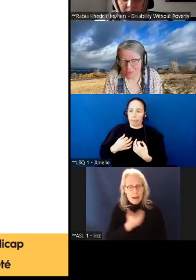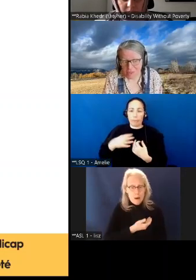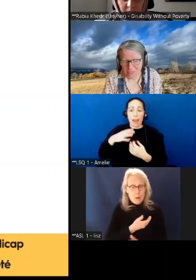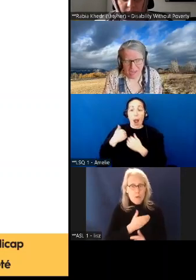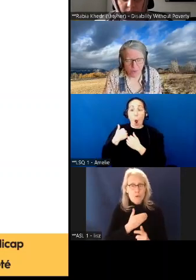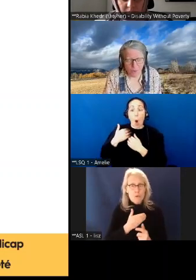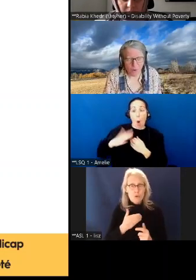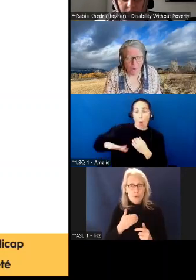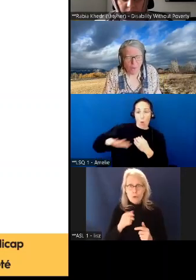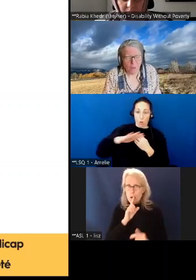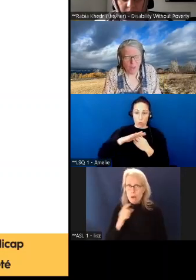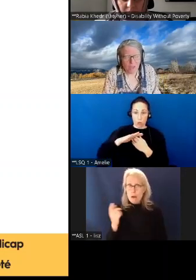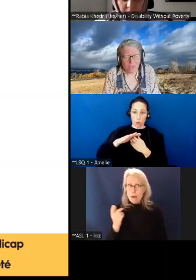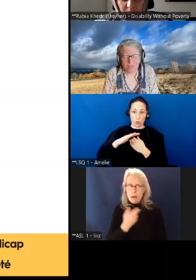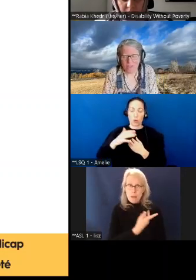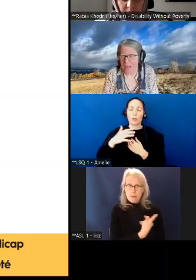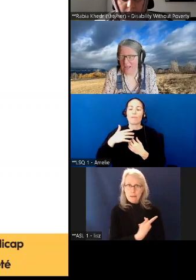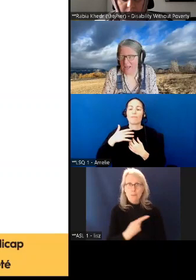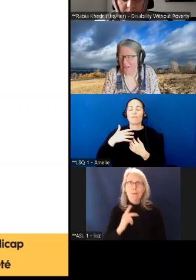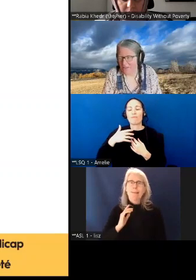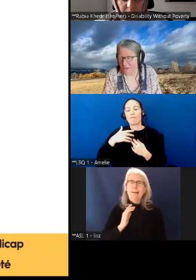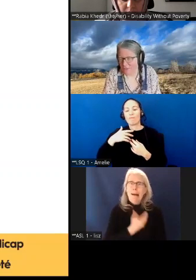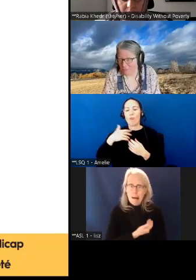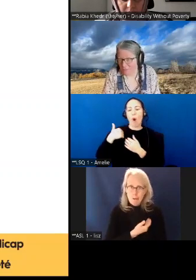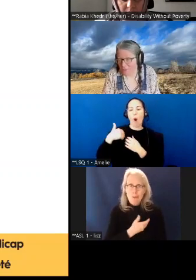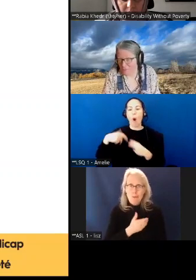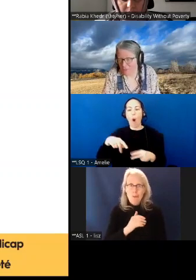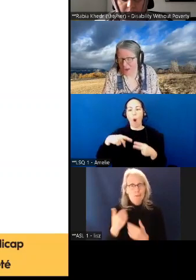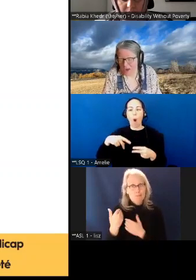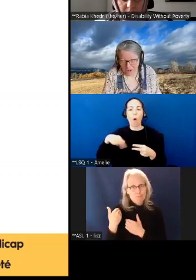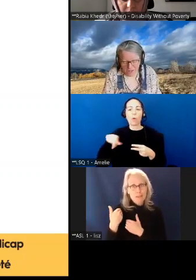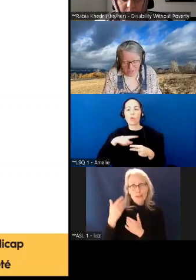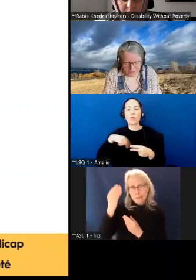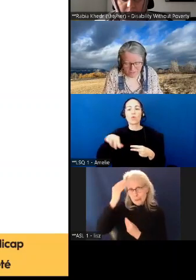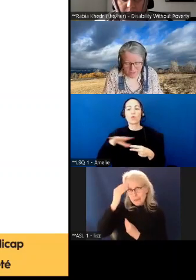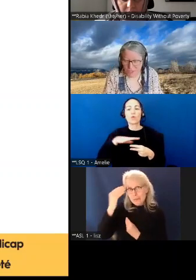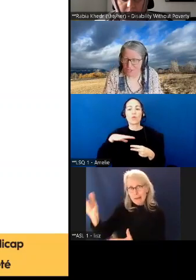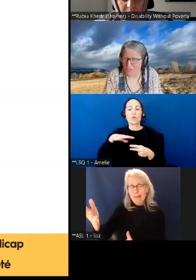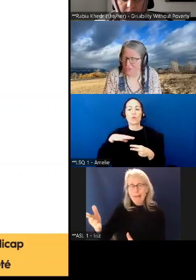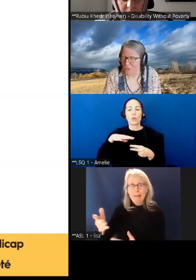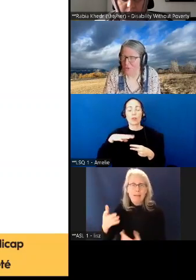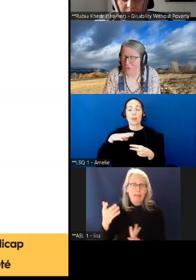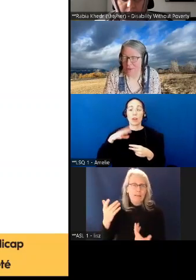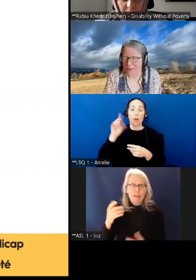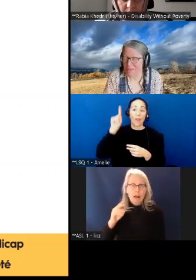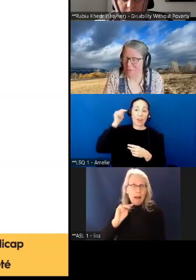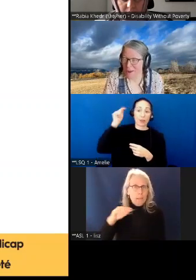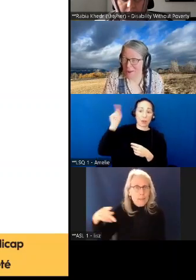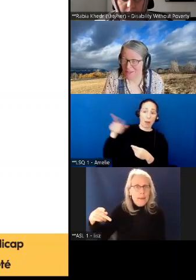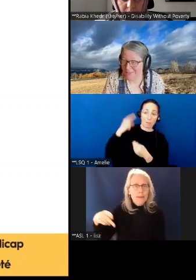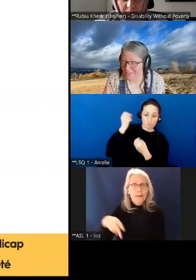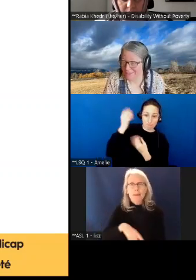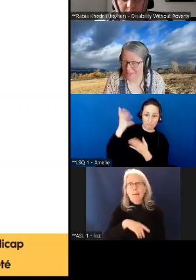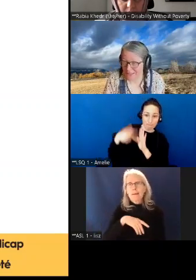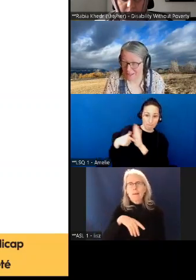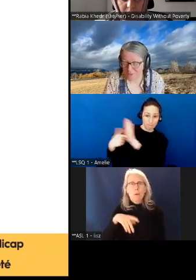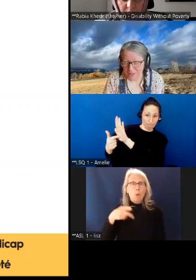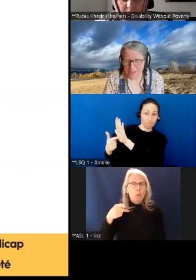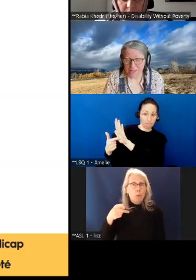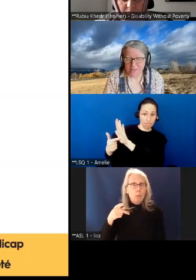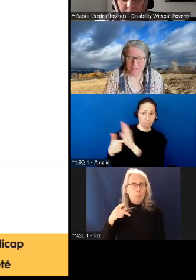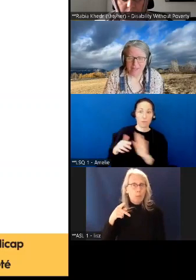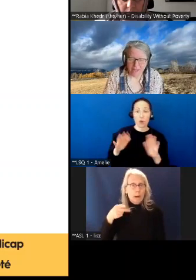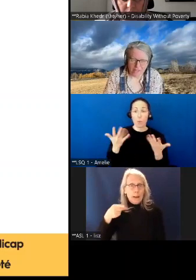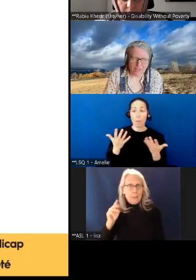rôle, et quand je dis notre rôle, c'est de dire au gouvernement par le biais de